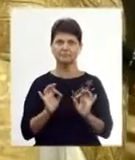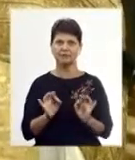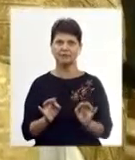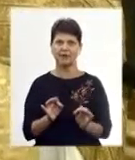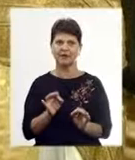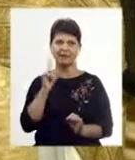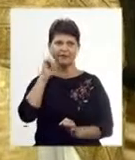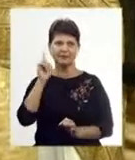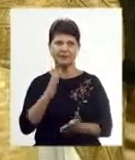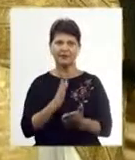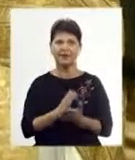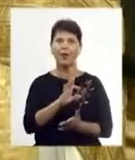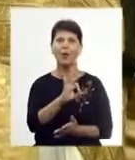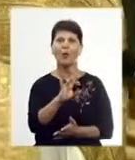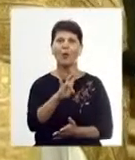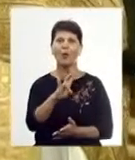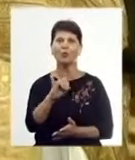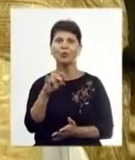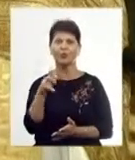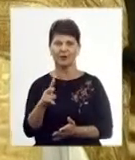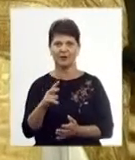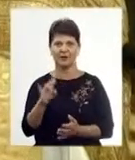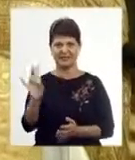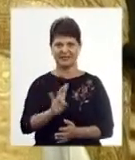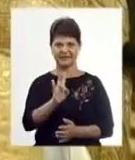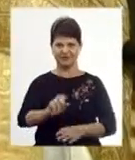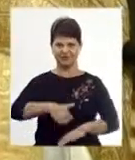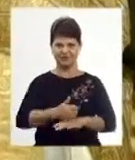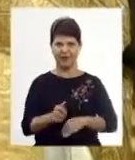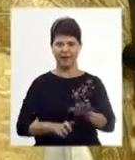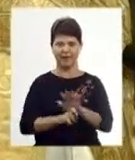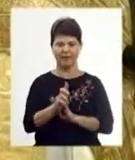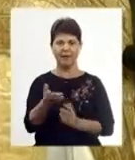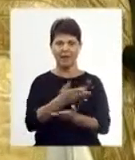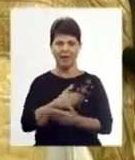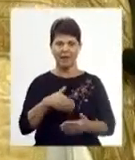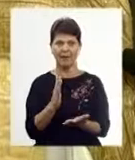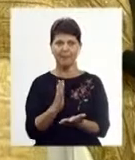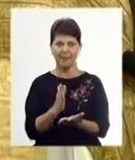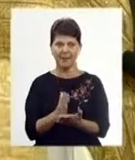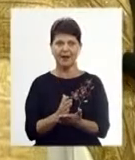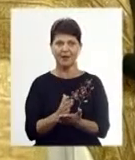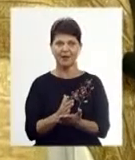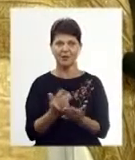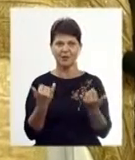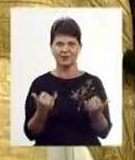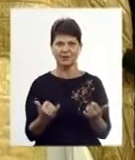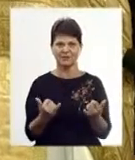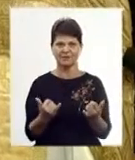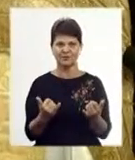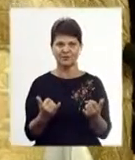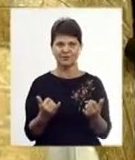так вже й говнюк священник сьогодні. І ми маємо філонь, який